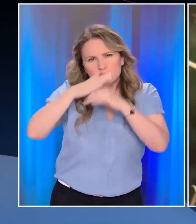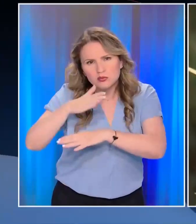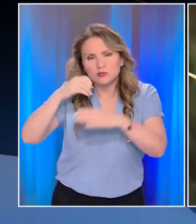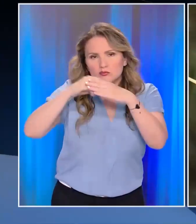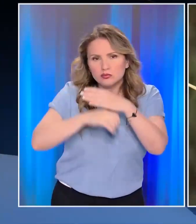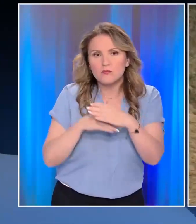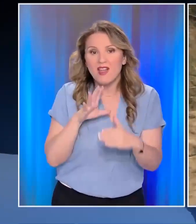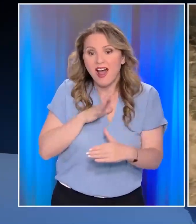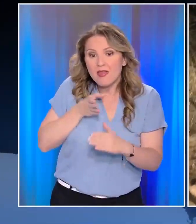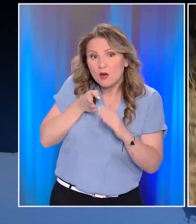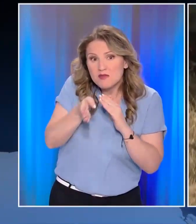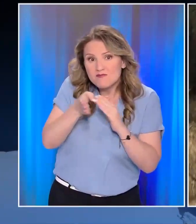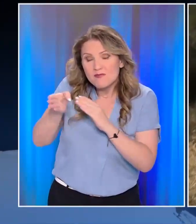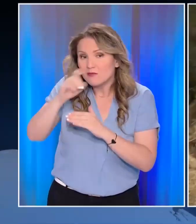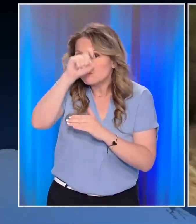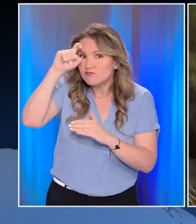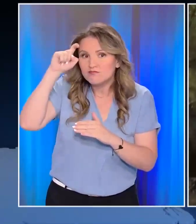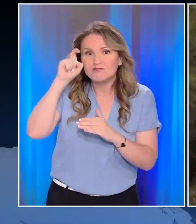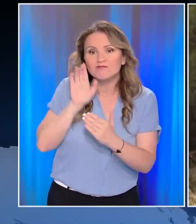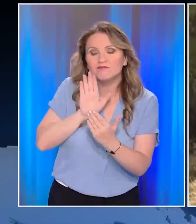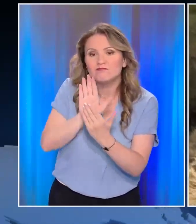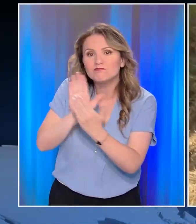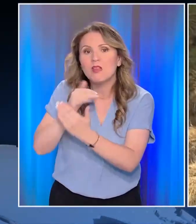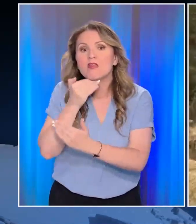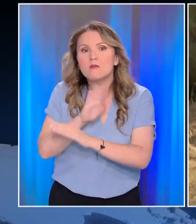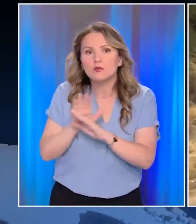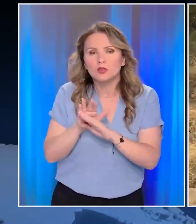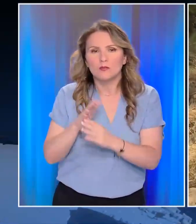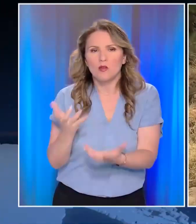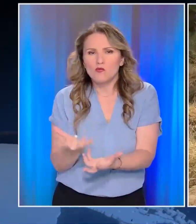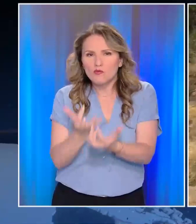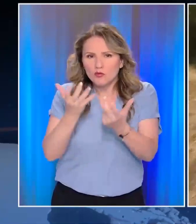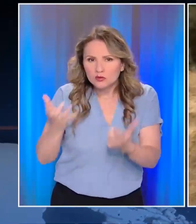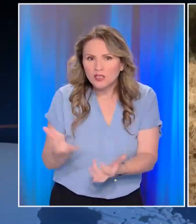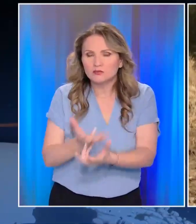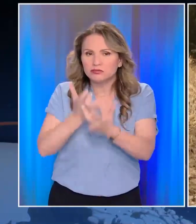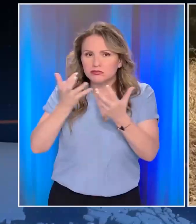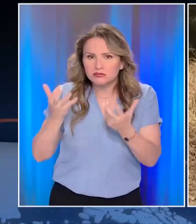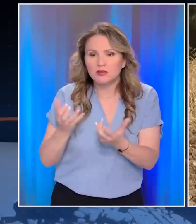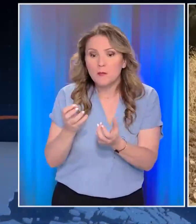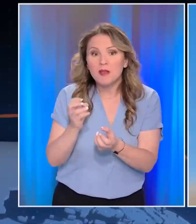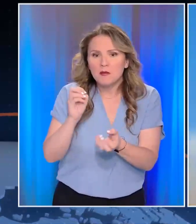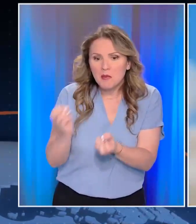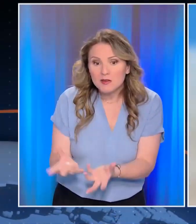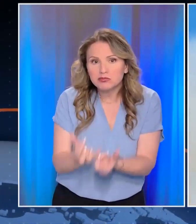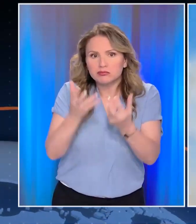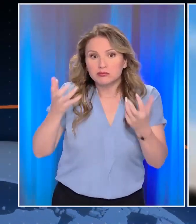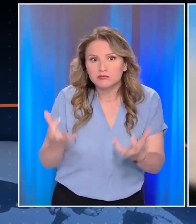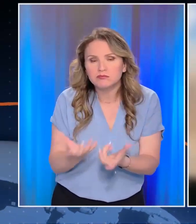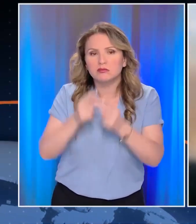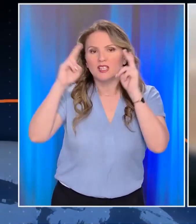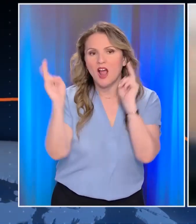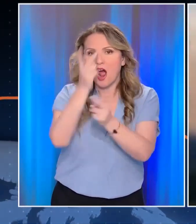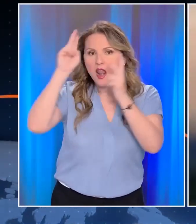τα μέτωπα αυτά. Επίσης προκύπτουν συνεχώς εστίες φωτιάς από τις αθαμάτητες αναζωπυρώσεις και τους ανέμους που